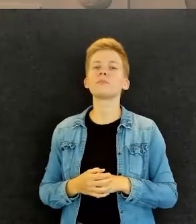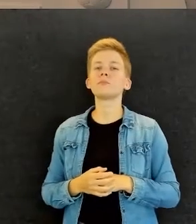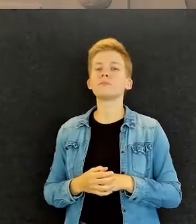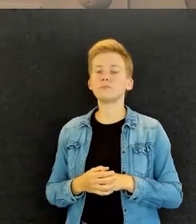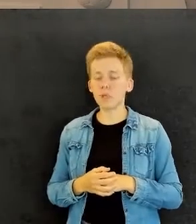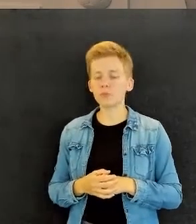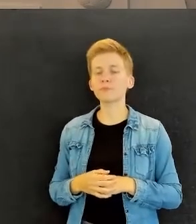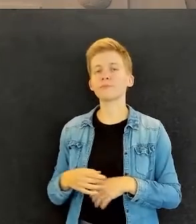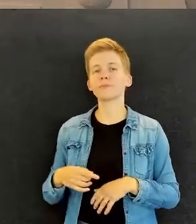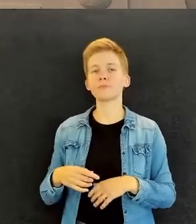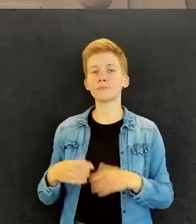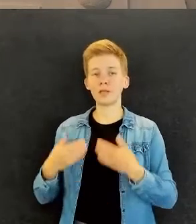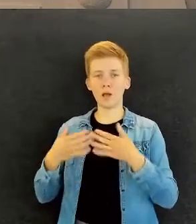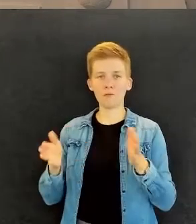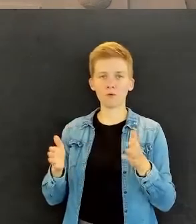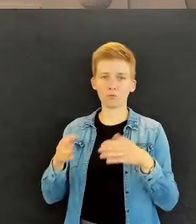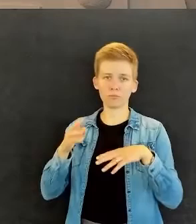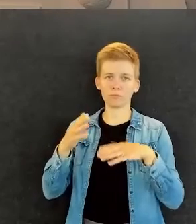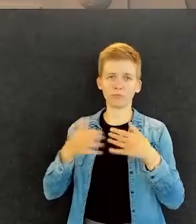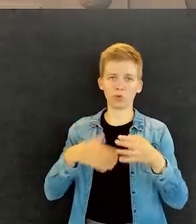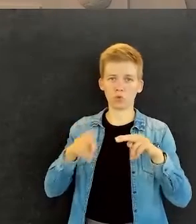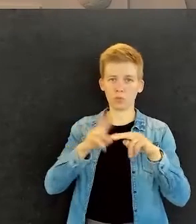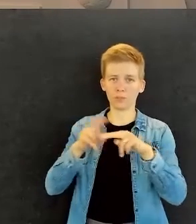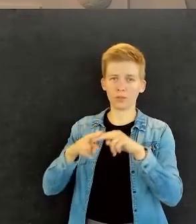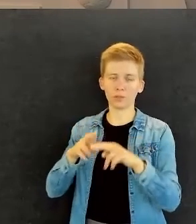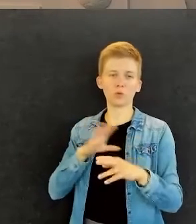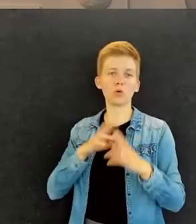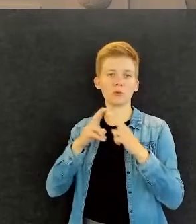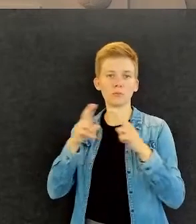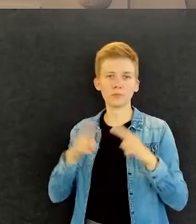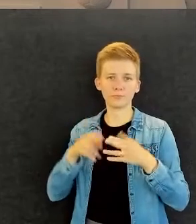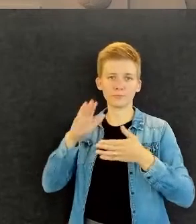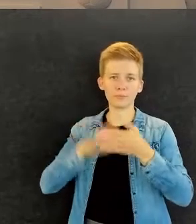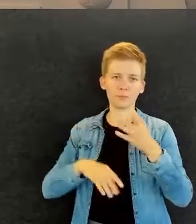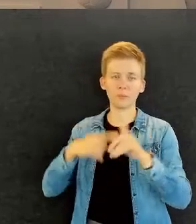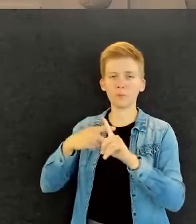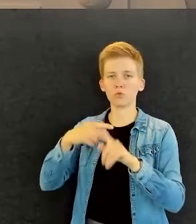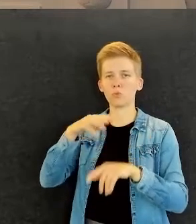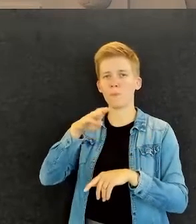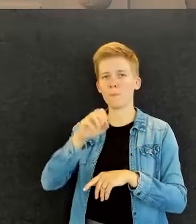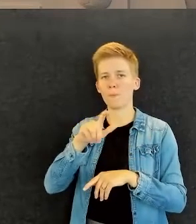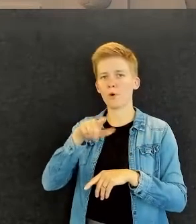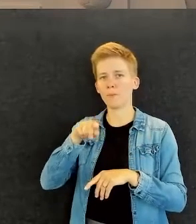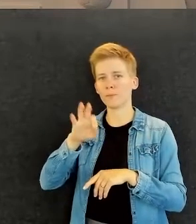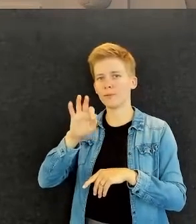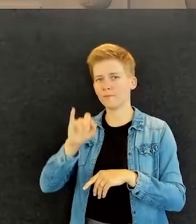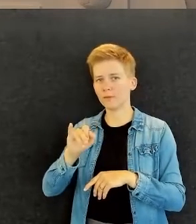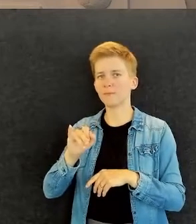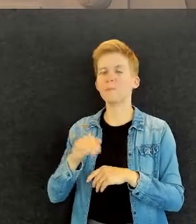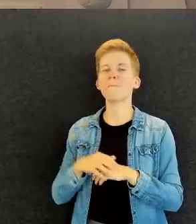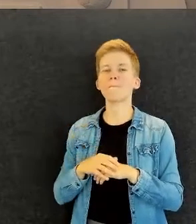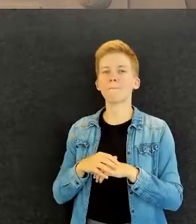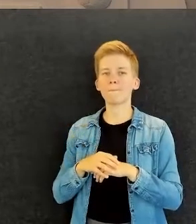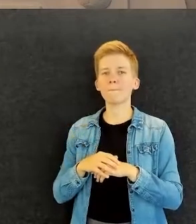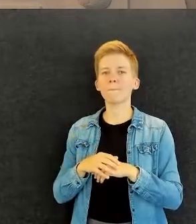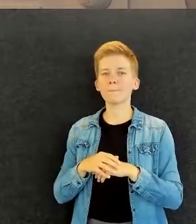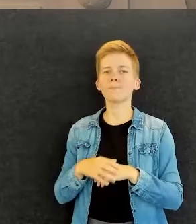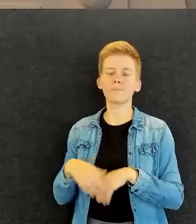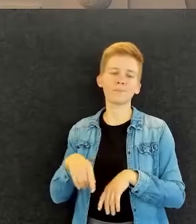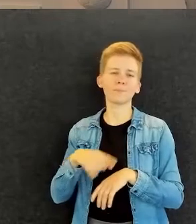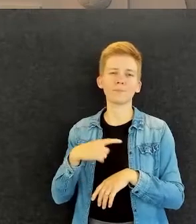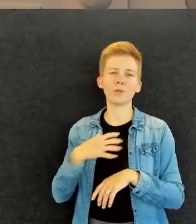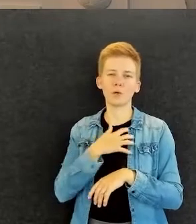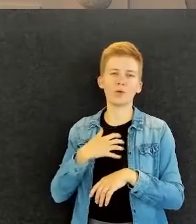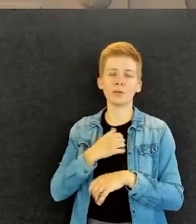Ensinnäkin avoinna olevat paikat, niin ne on sekä meidän nettisivuilla että ne on siellä Mollin sivulla, että yritettäisiin olla mahdollisimman avoimia tästä,